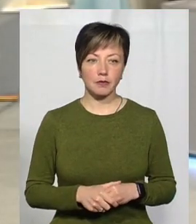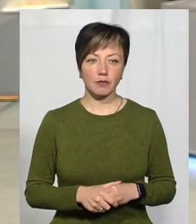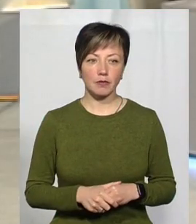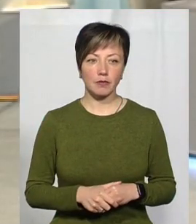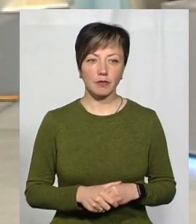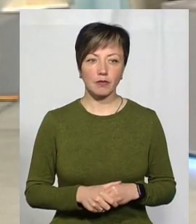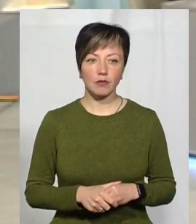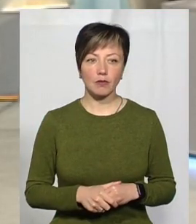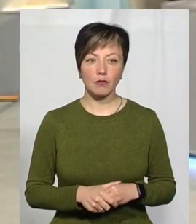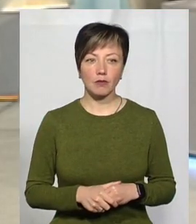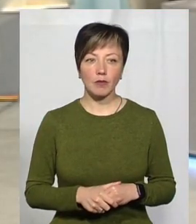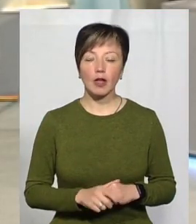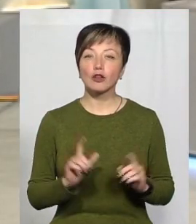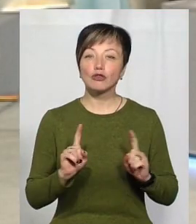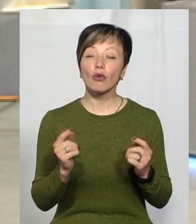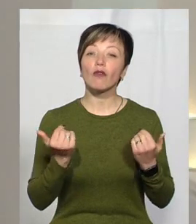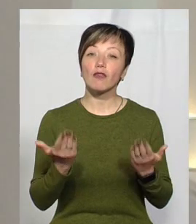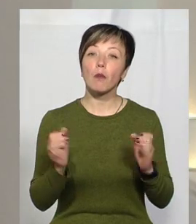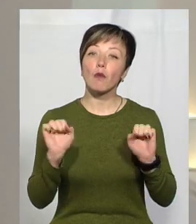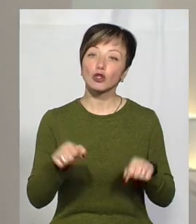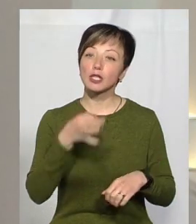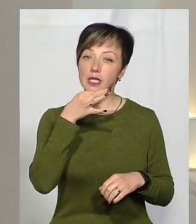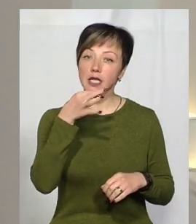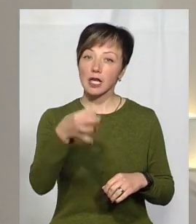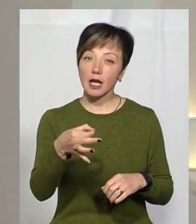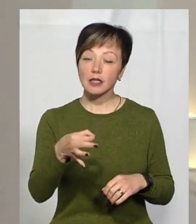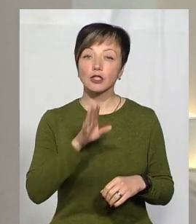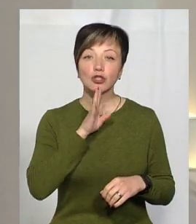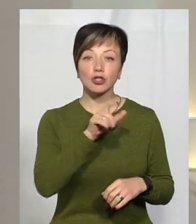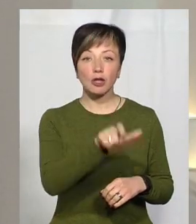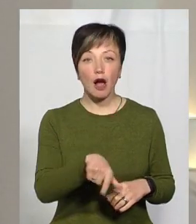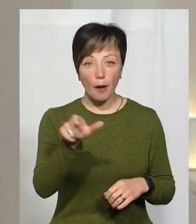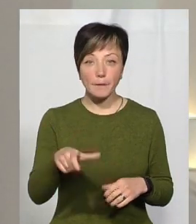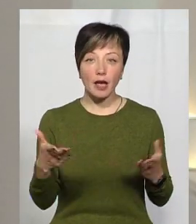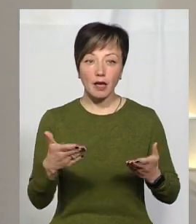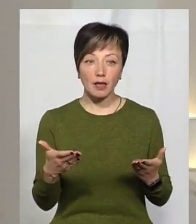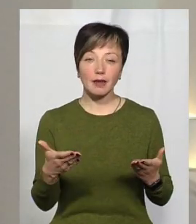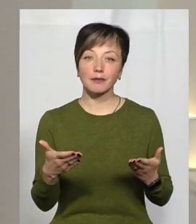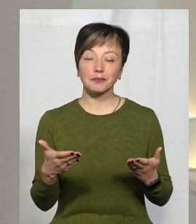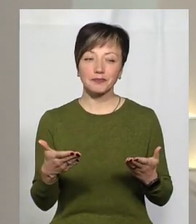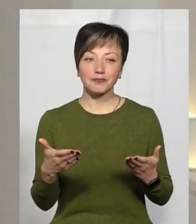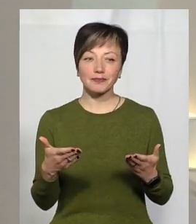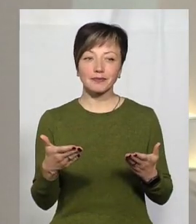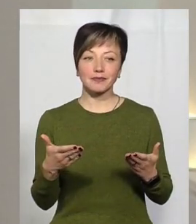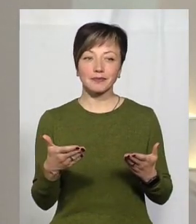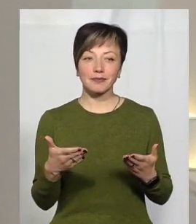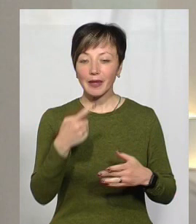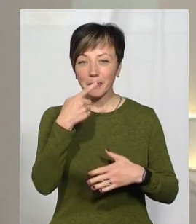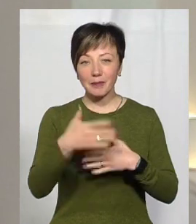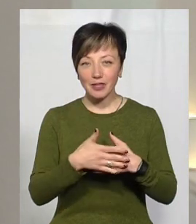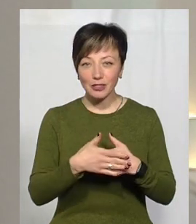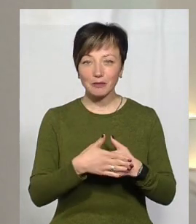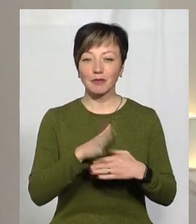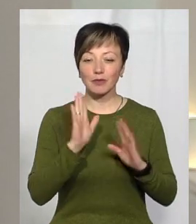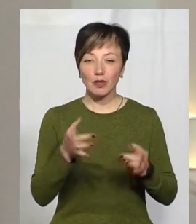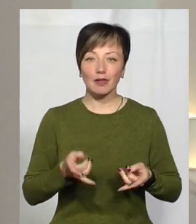Ну, що ви можете сказати тим жінкам, які збираються найближчим часом